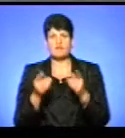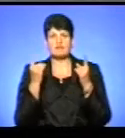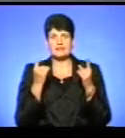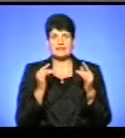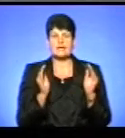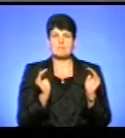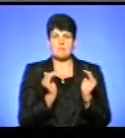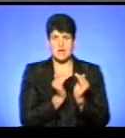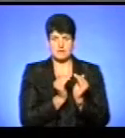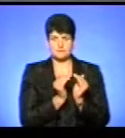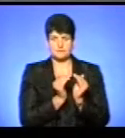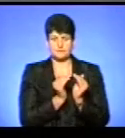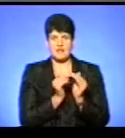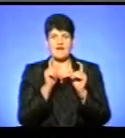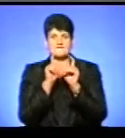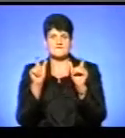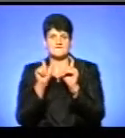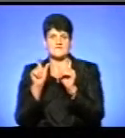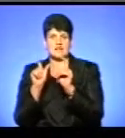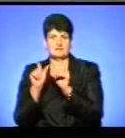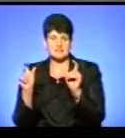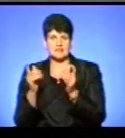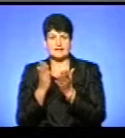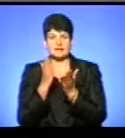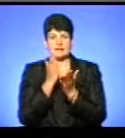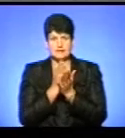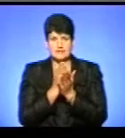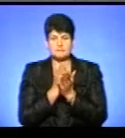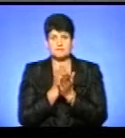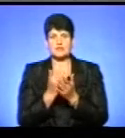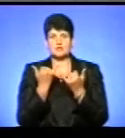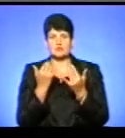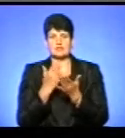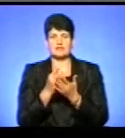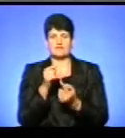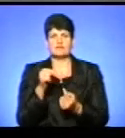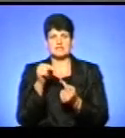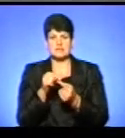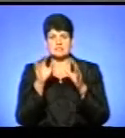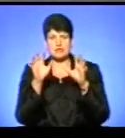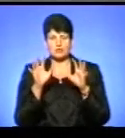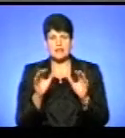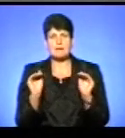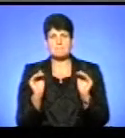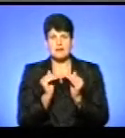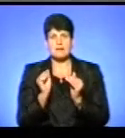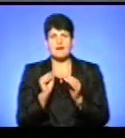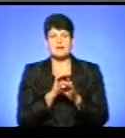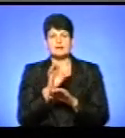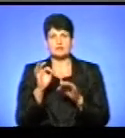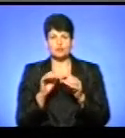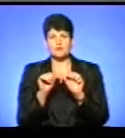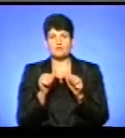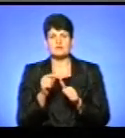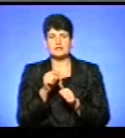малі. А вивіски, які розміщуються і сьогодні визначені законодавства як малі архітектурні форми, на них